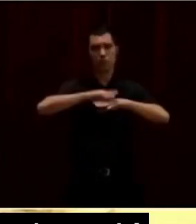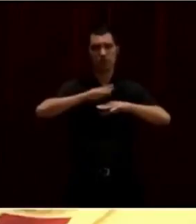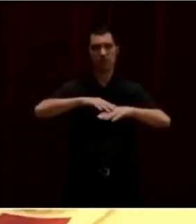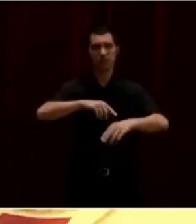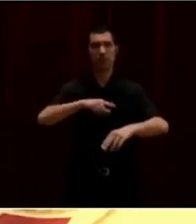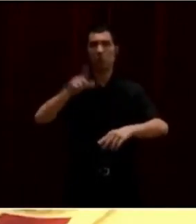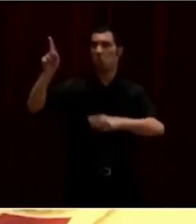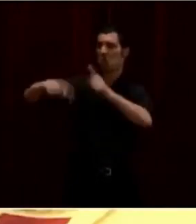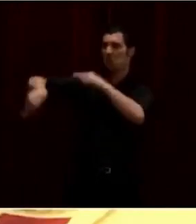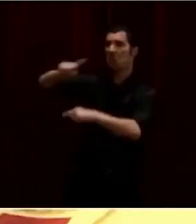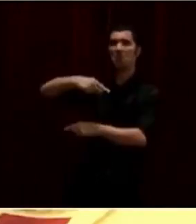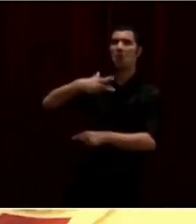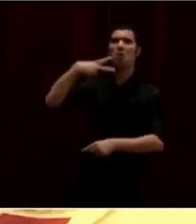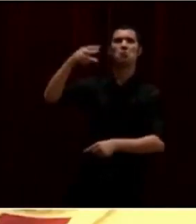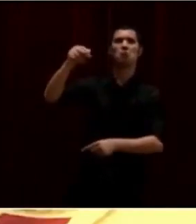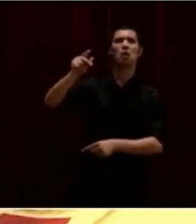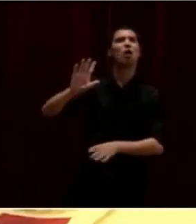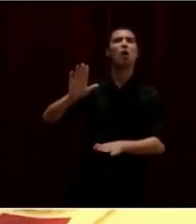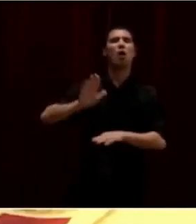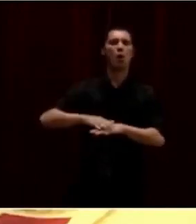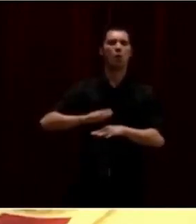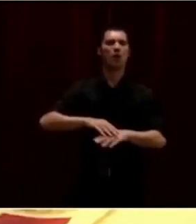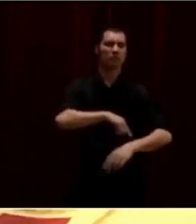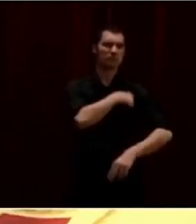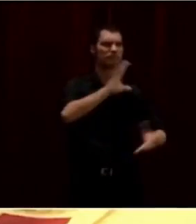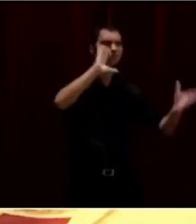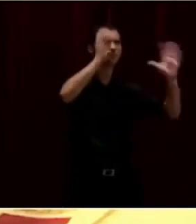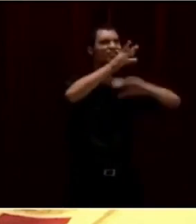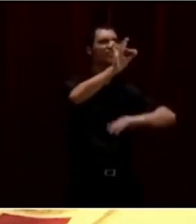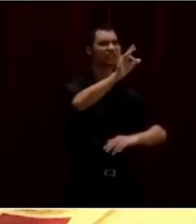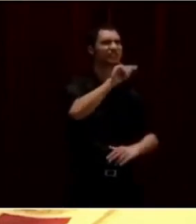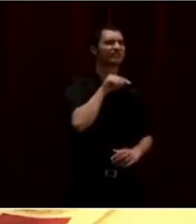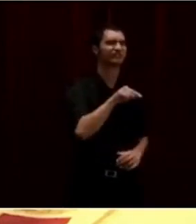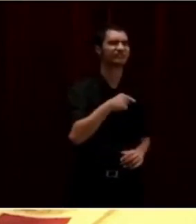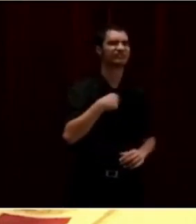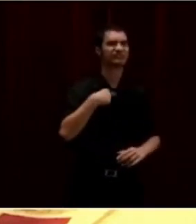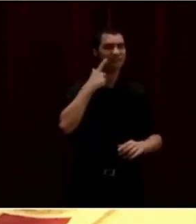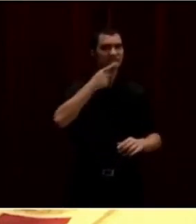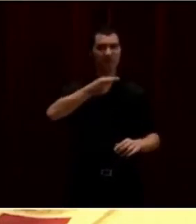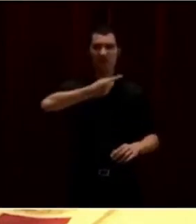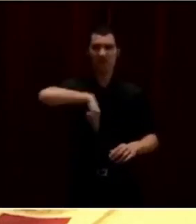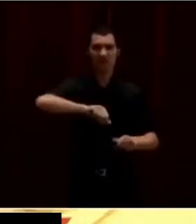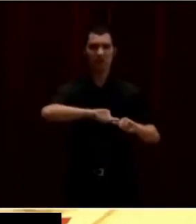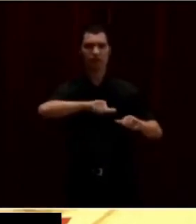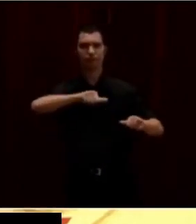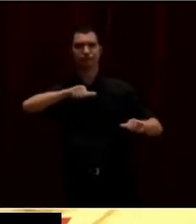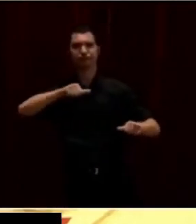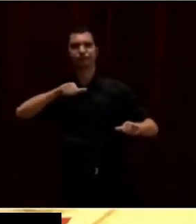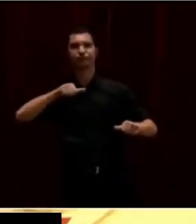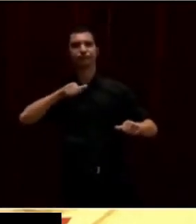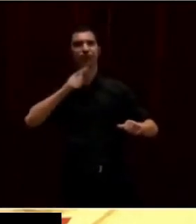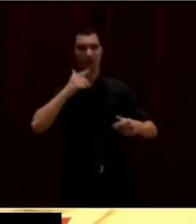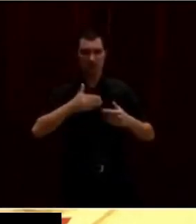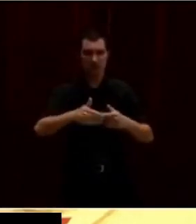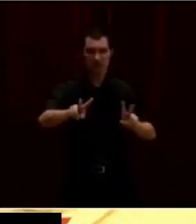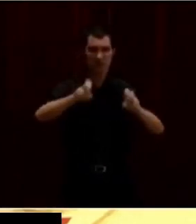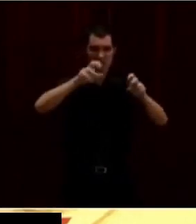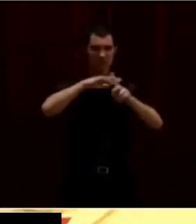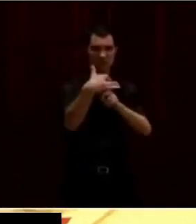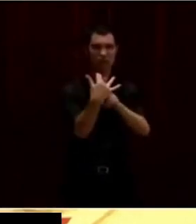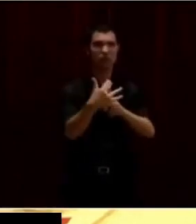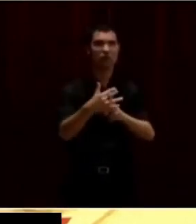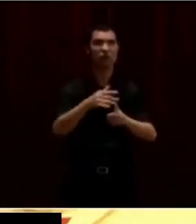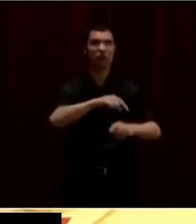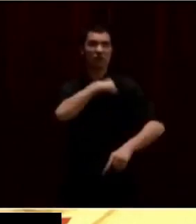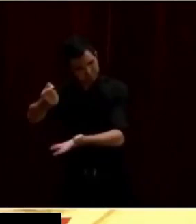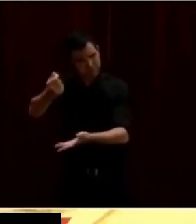alguns i que no fan res per tornar a rere uns altres ens està duent en aquesta situació meteorològica extrema,